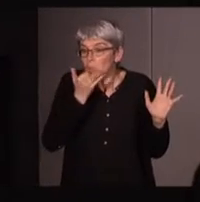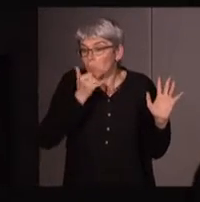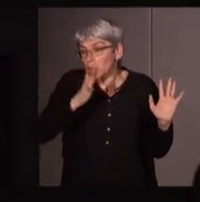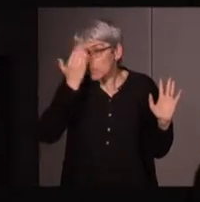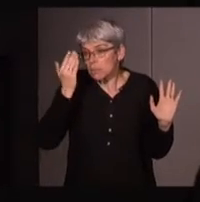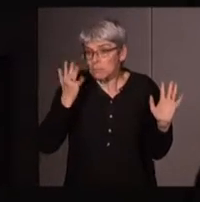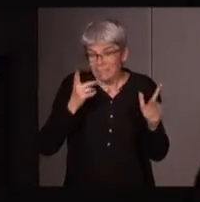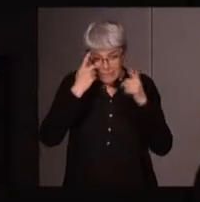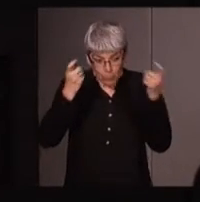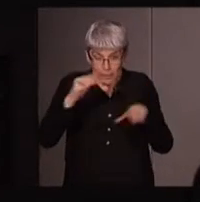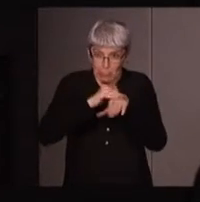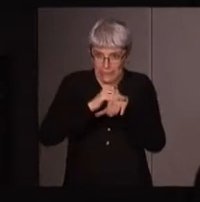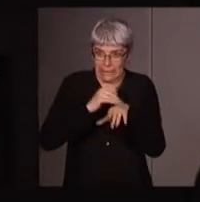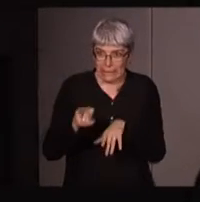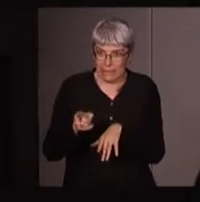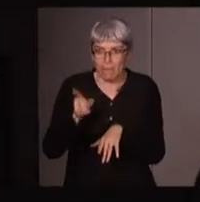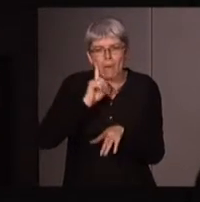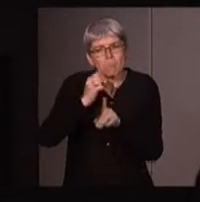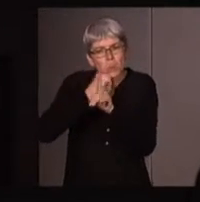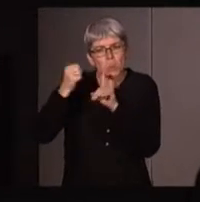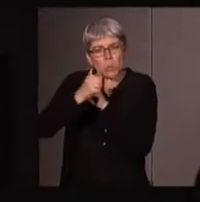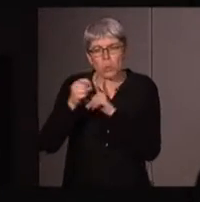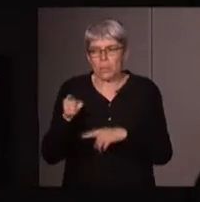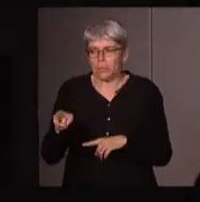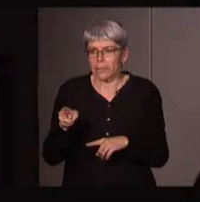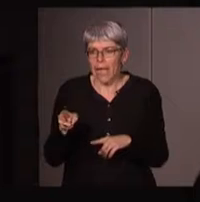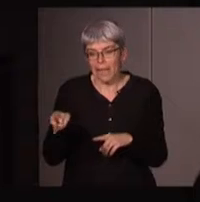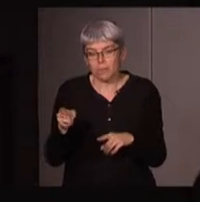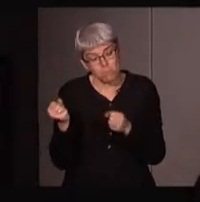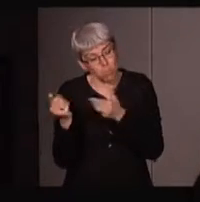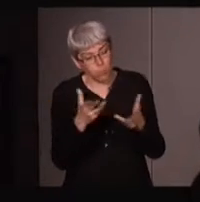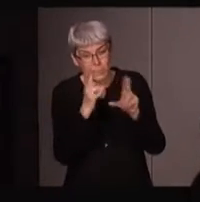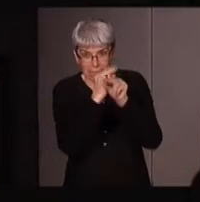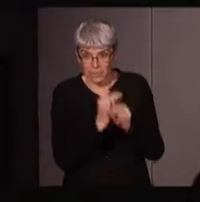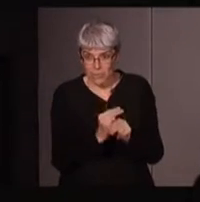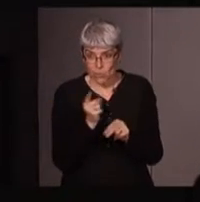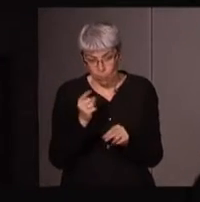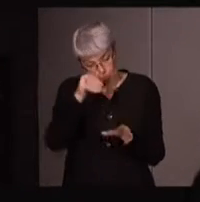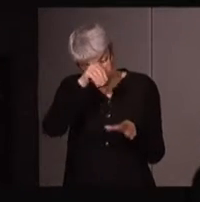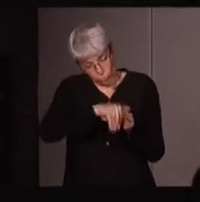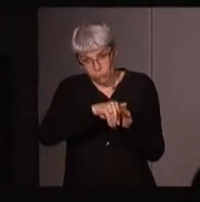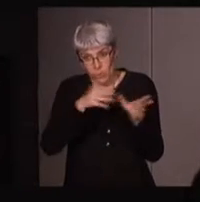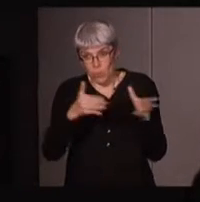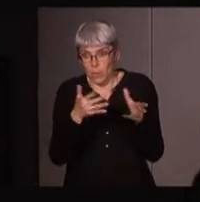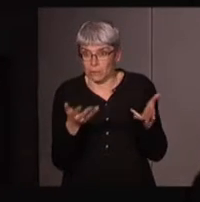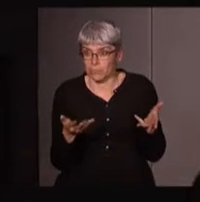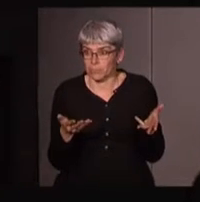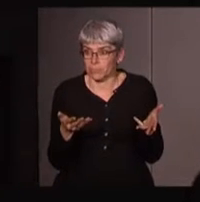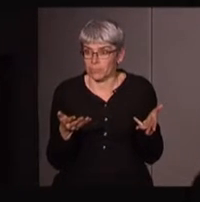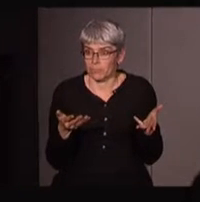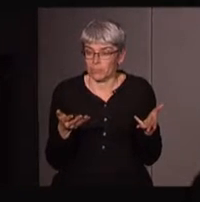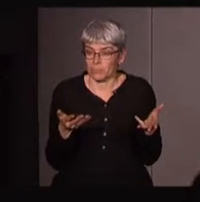théorie politique, c'est une sociologue, crois, Inestra King, qui propose une définition et dans laquelle, eh bien,